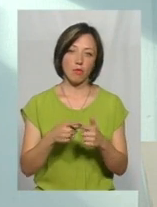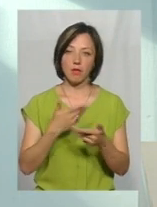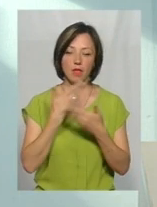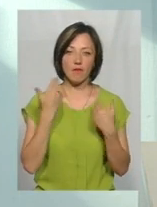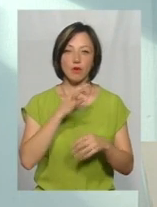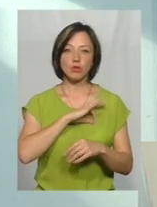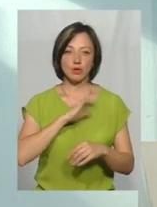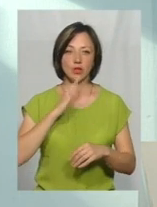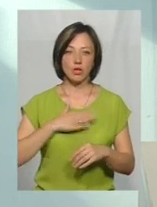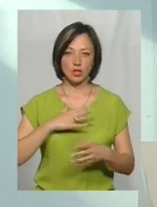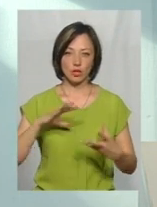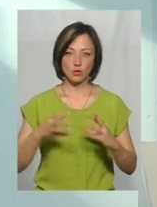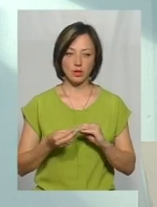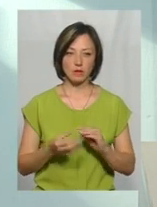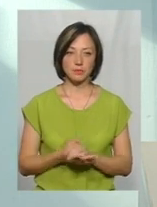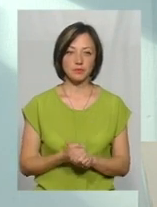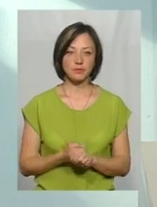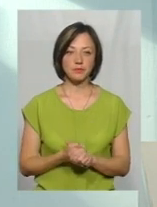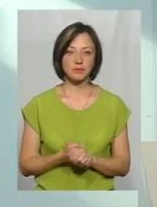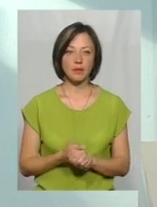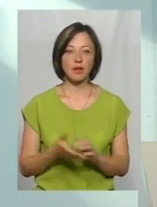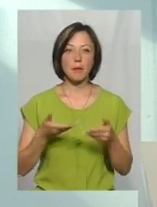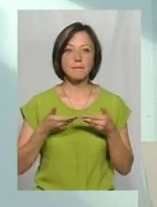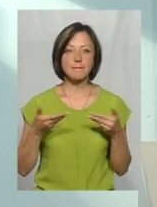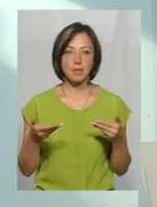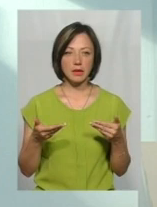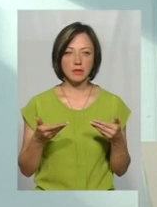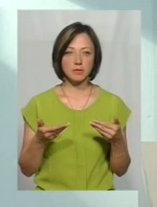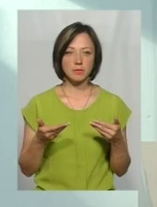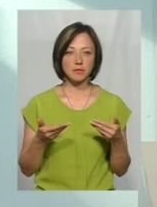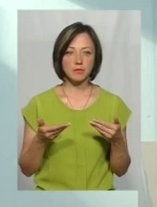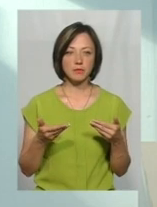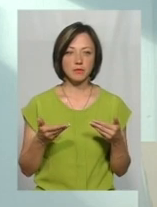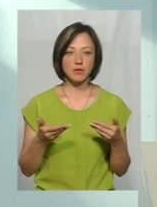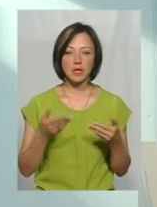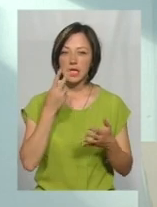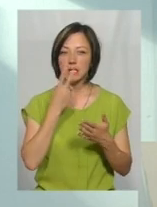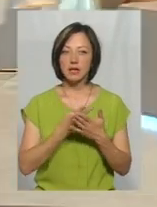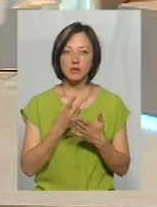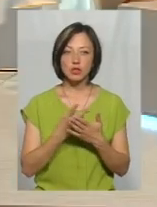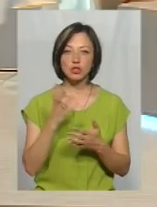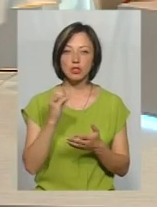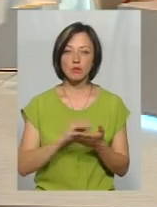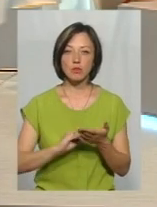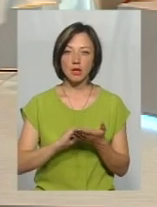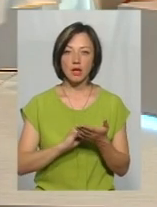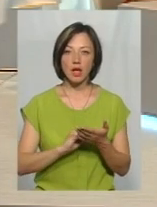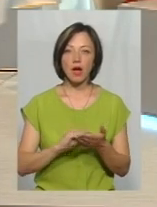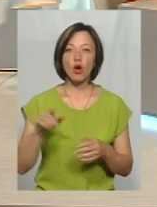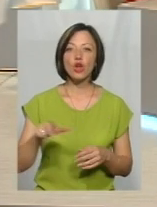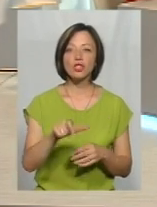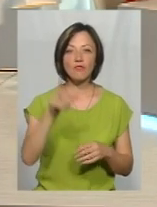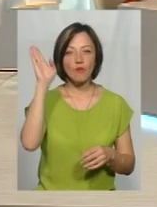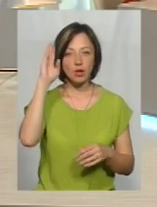числі використовуючи наші результати. Ми же дивимося, я ще раз вам говорю, ставимо діагноз річці.